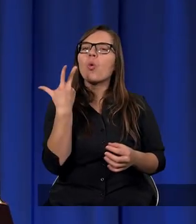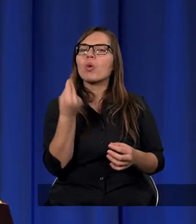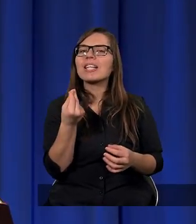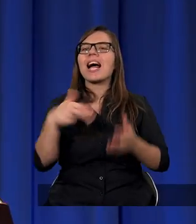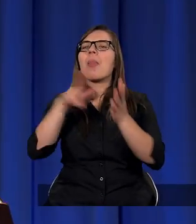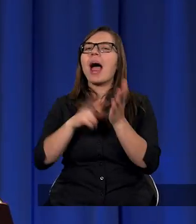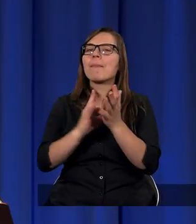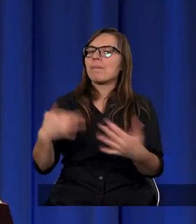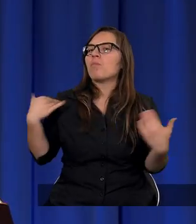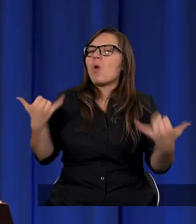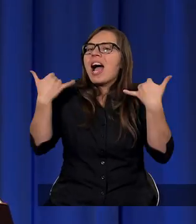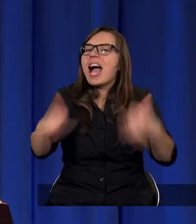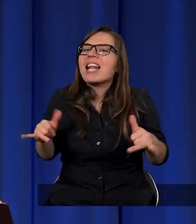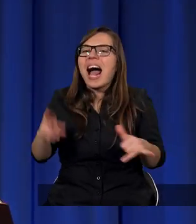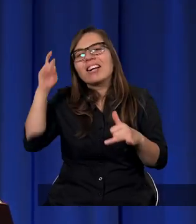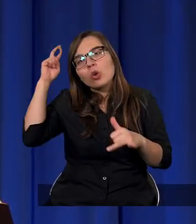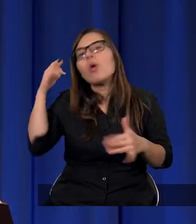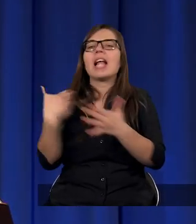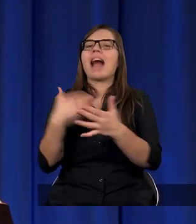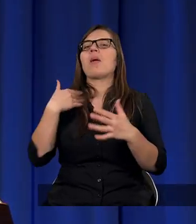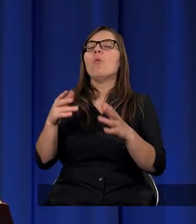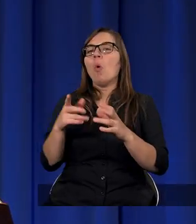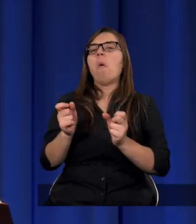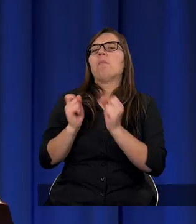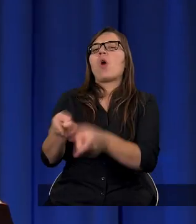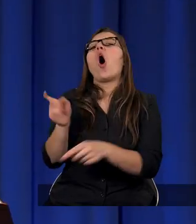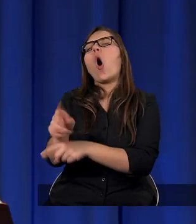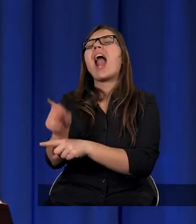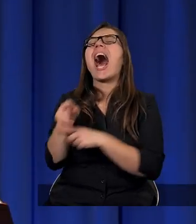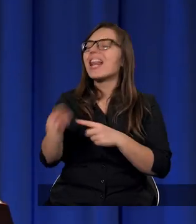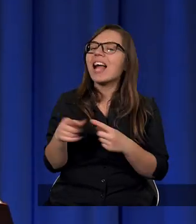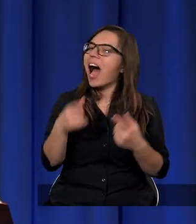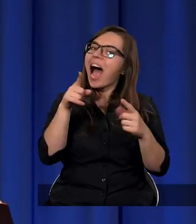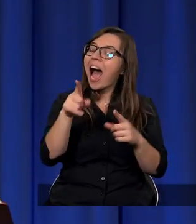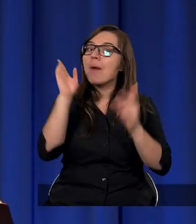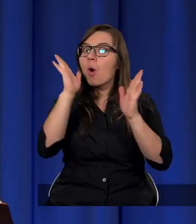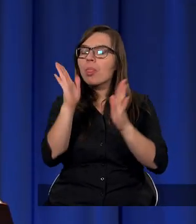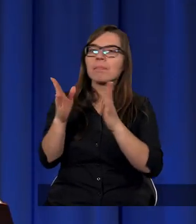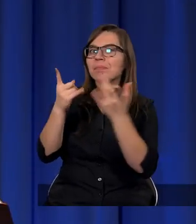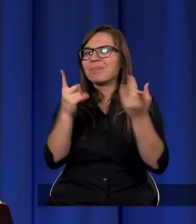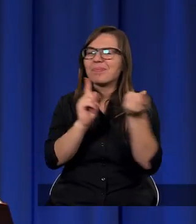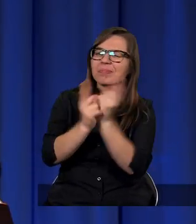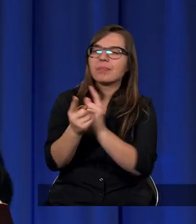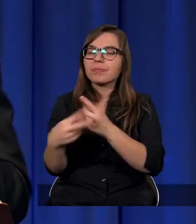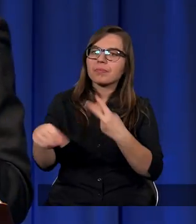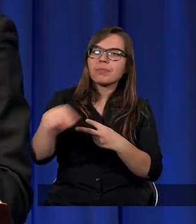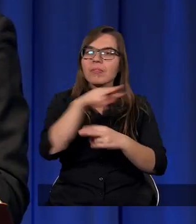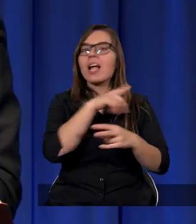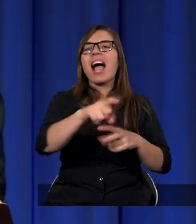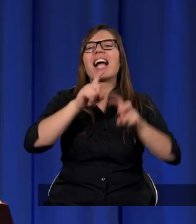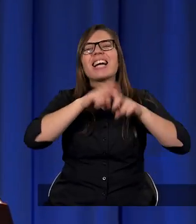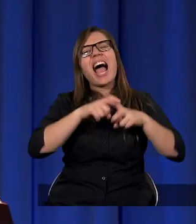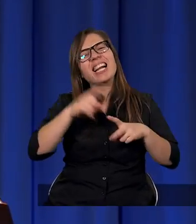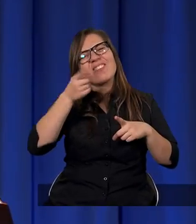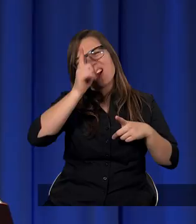inne. Dlatego zostało odrzucone. Ale okazuje się, że potem zaczęli wracać nie do tego, nie do jakichś greckich filozoficznych